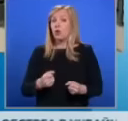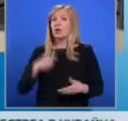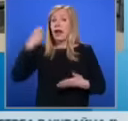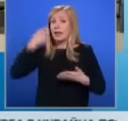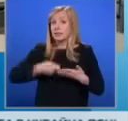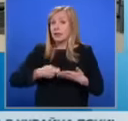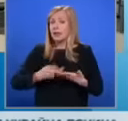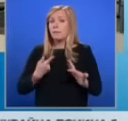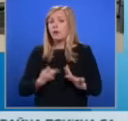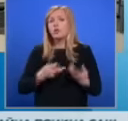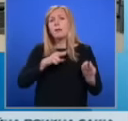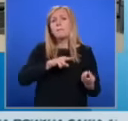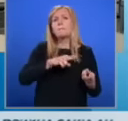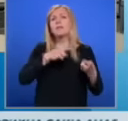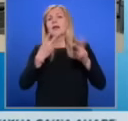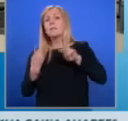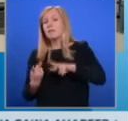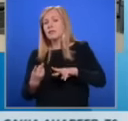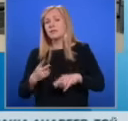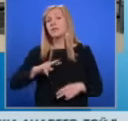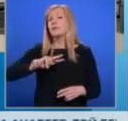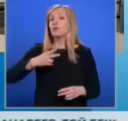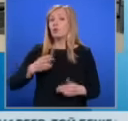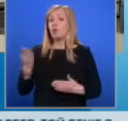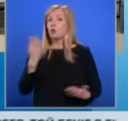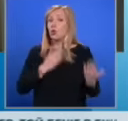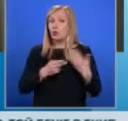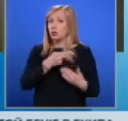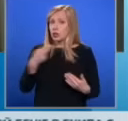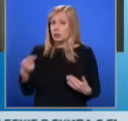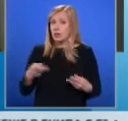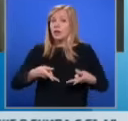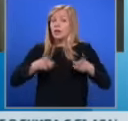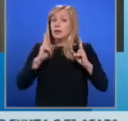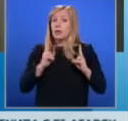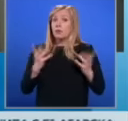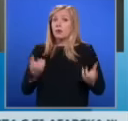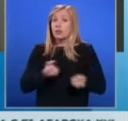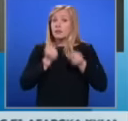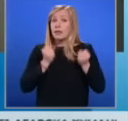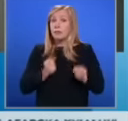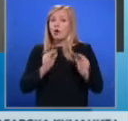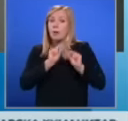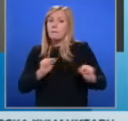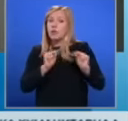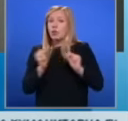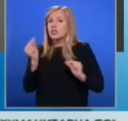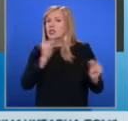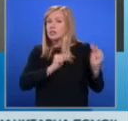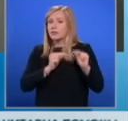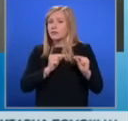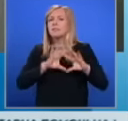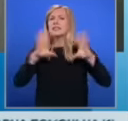случай може да бъде преместване в друго училище. Решението може да бъде взето от педагогическия съвет. Цялата